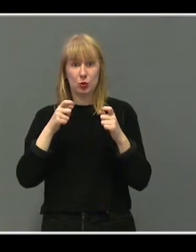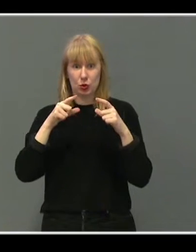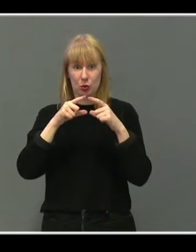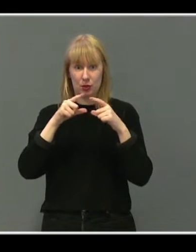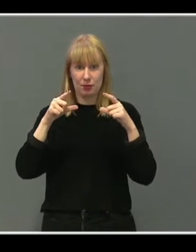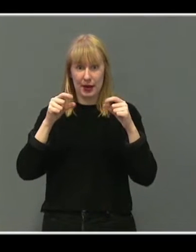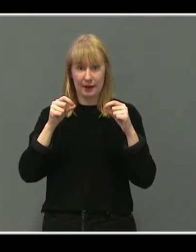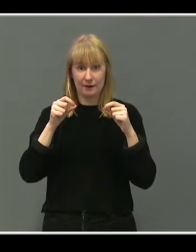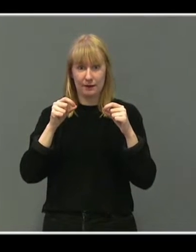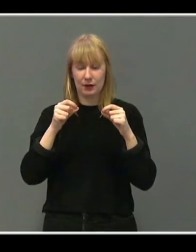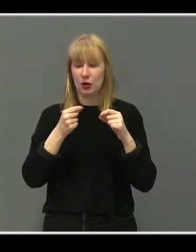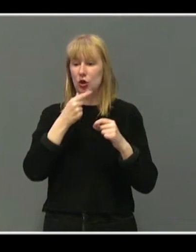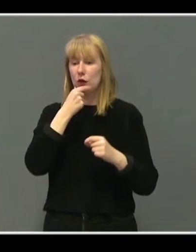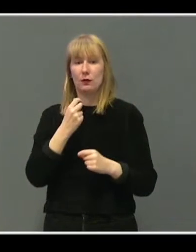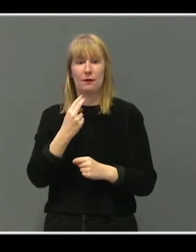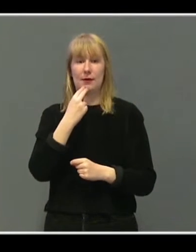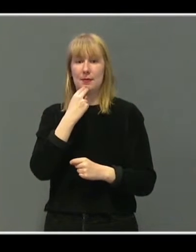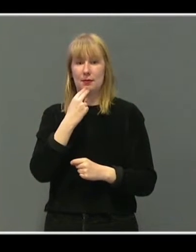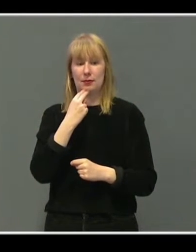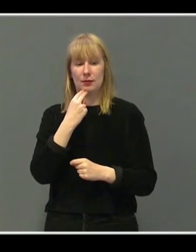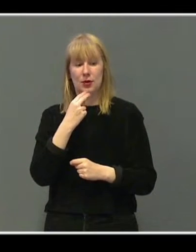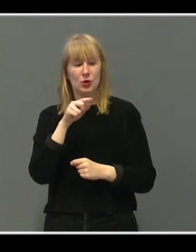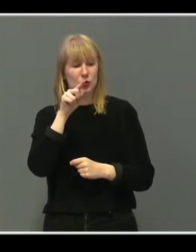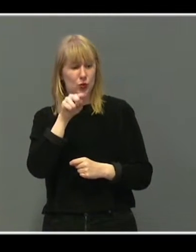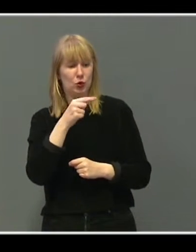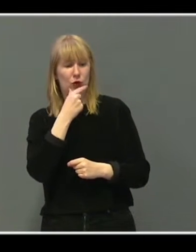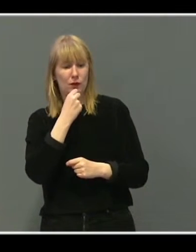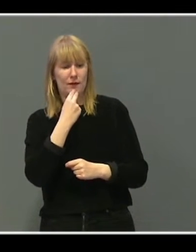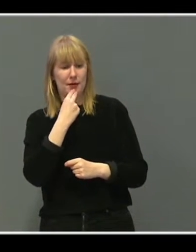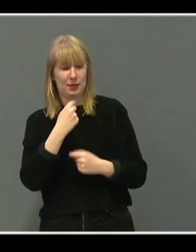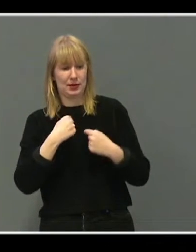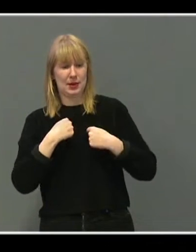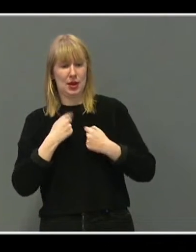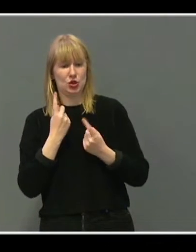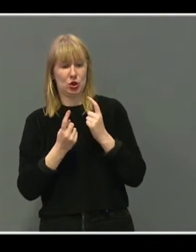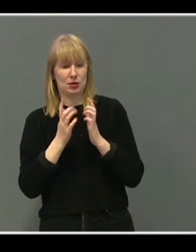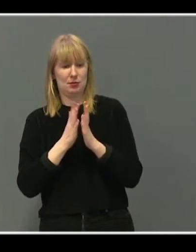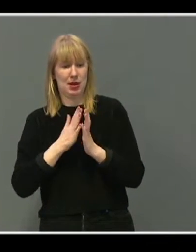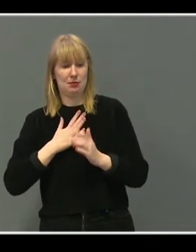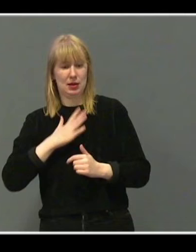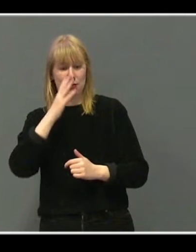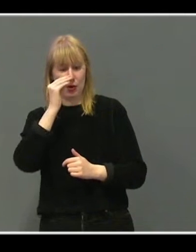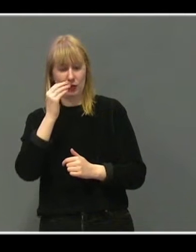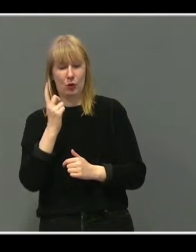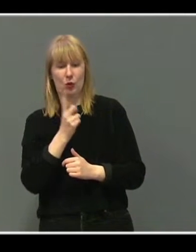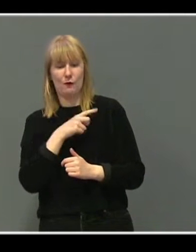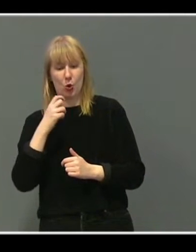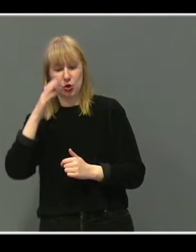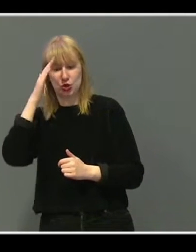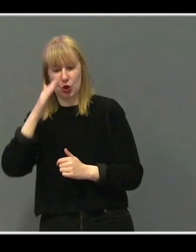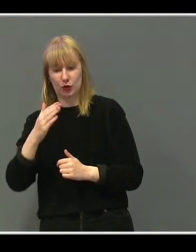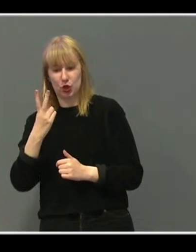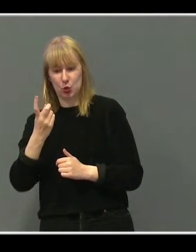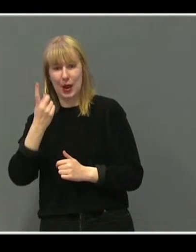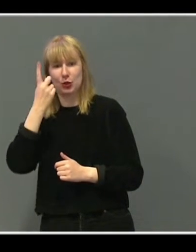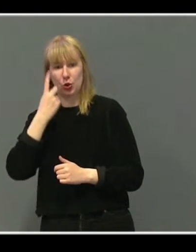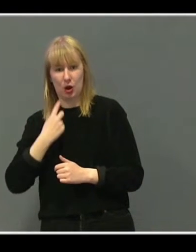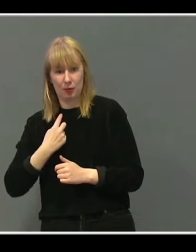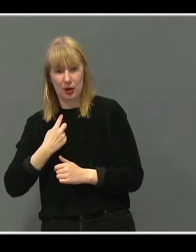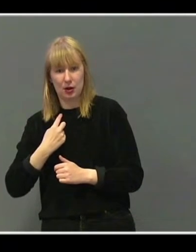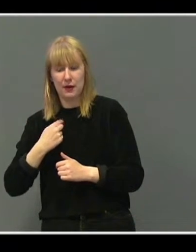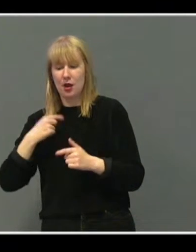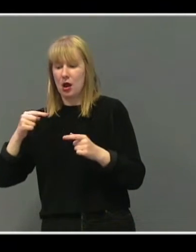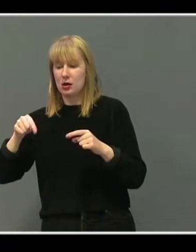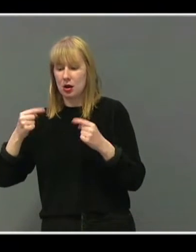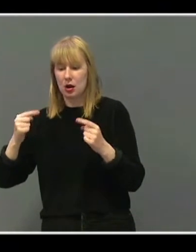dame som jeg ikke visste hvem var. Hun skriver at du vet ikke hvem jeg er. Jeg sitter nå på kjøkkenet sammen med min mann og vår sønn. Han er 21 år. Vi har